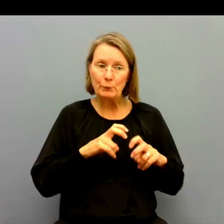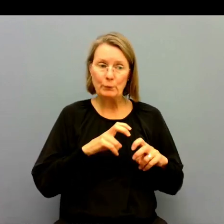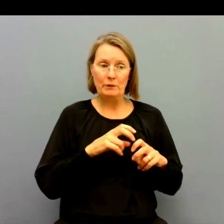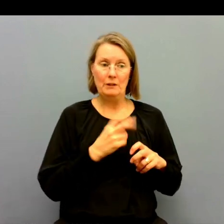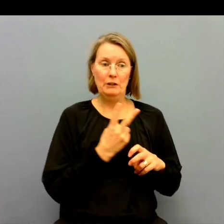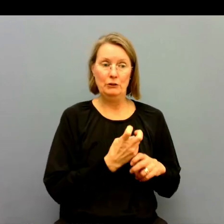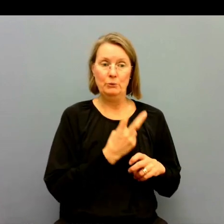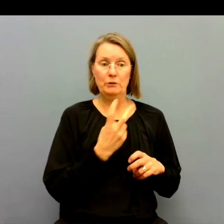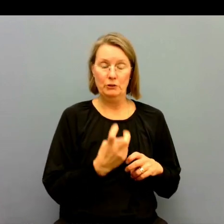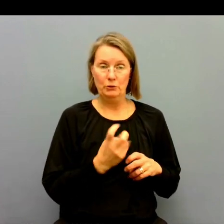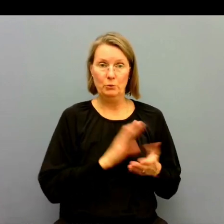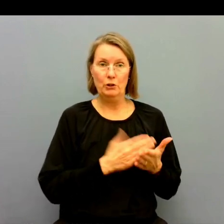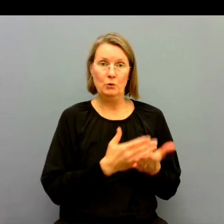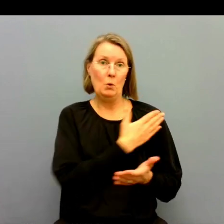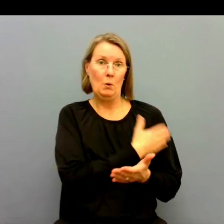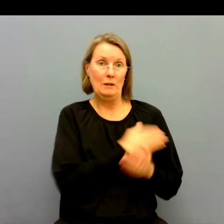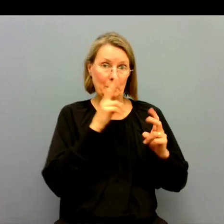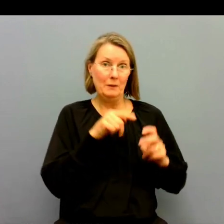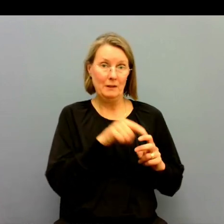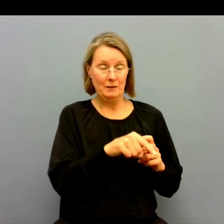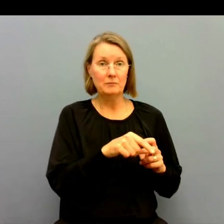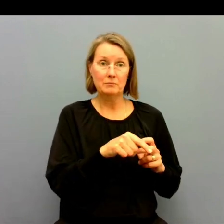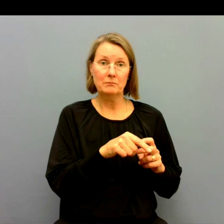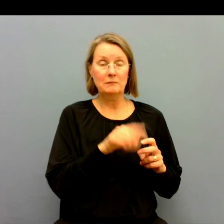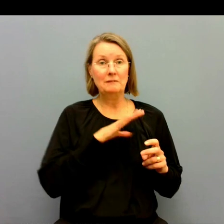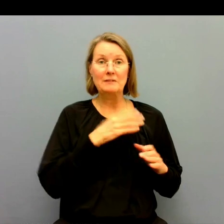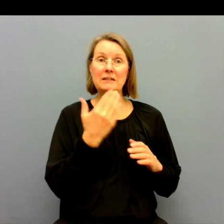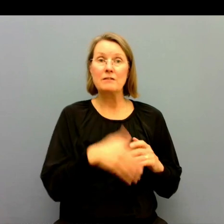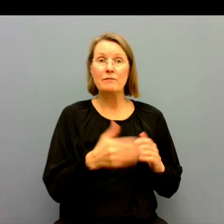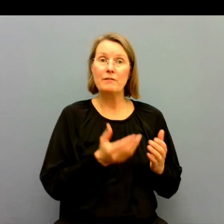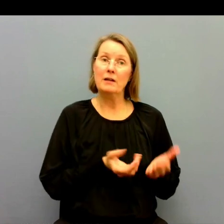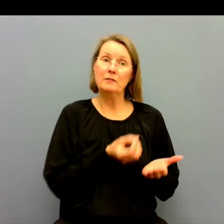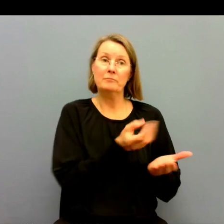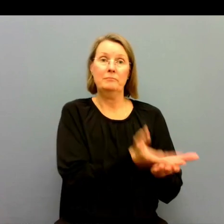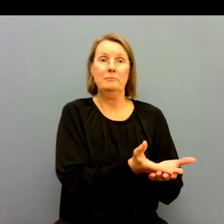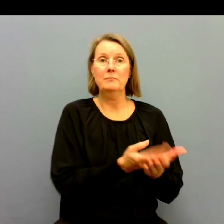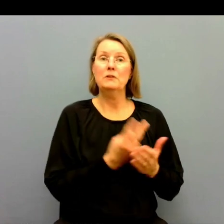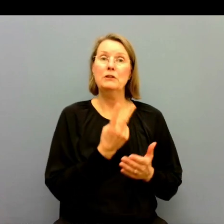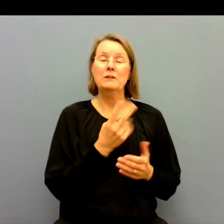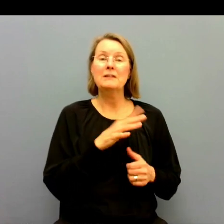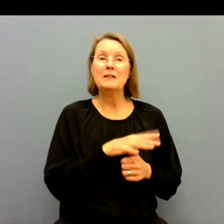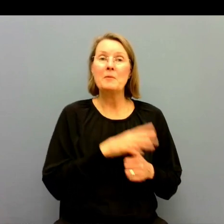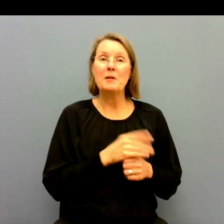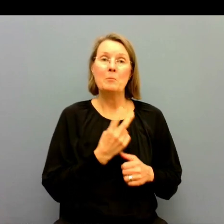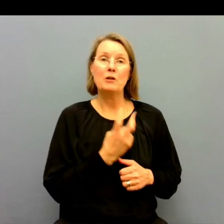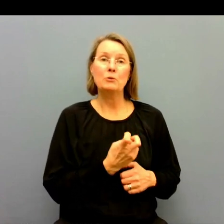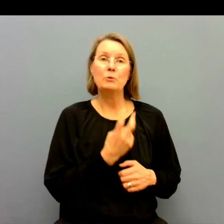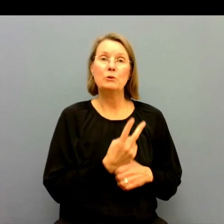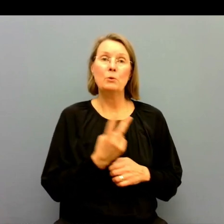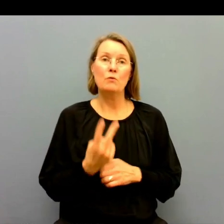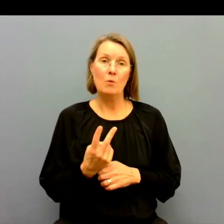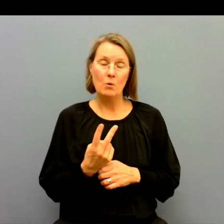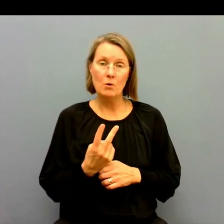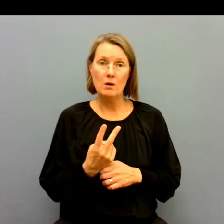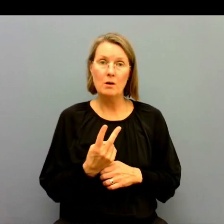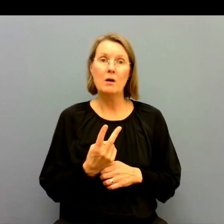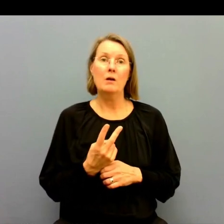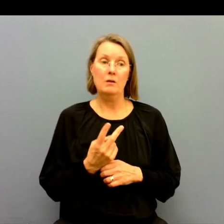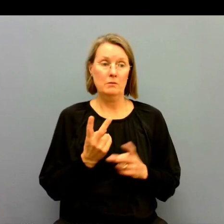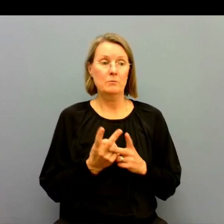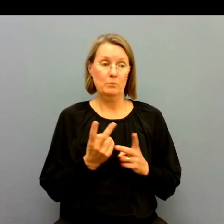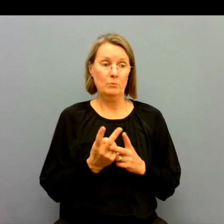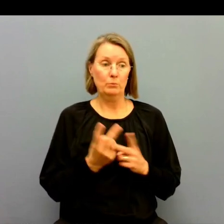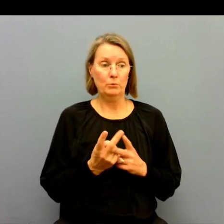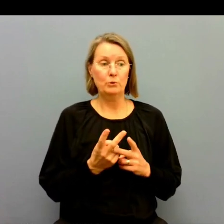Utredningen i 2020 års tolktjänstutredning den låg ju på bordet i september 2022 och